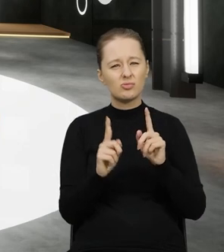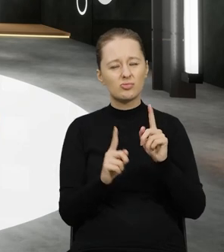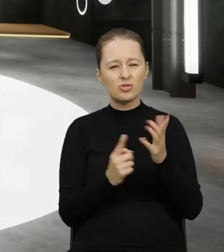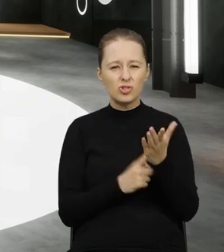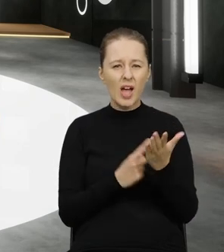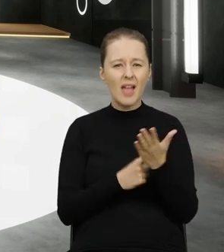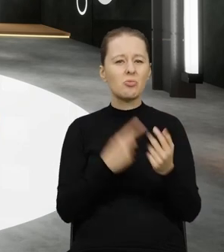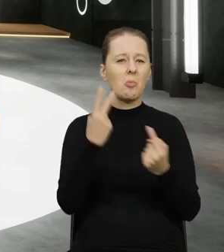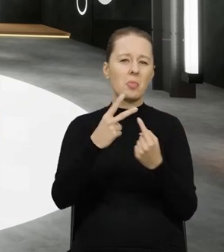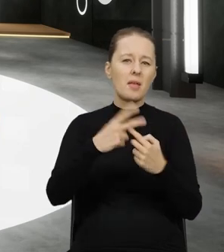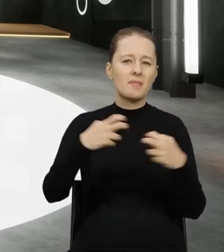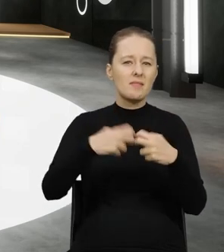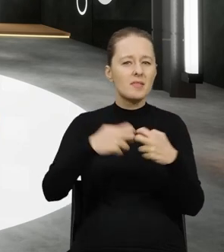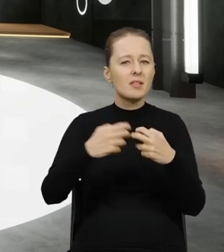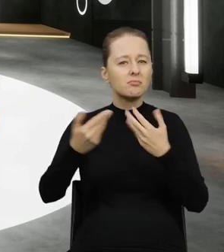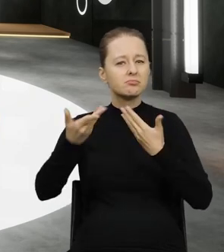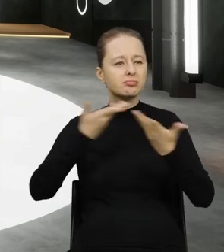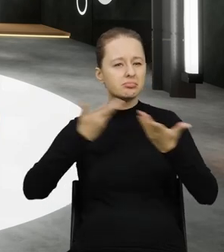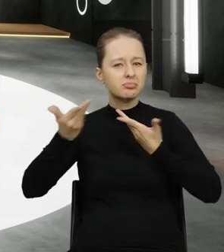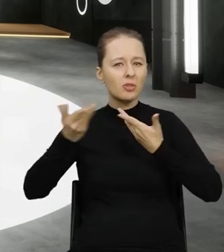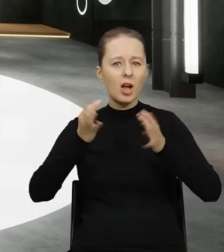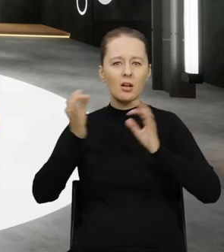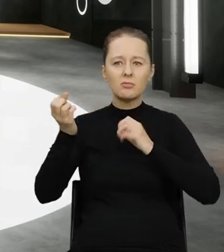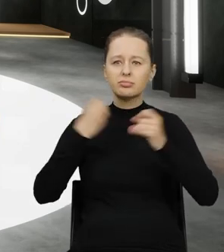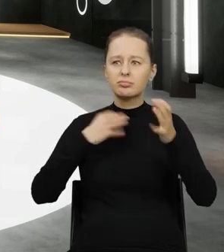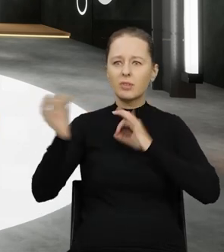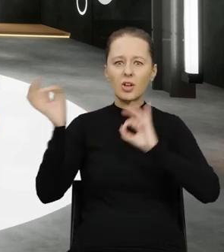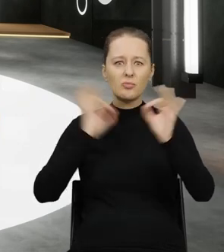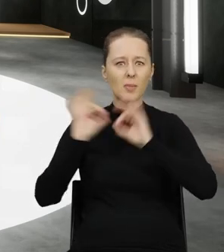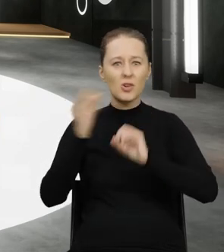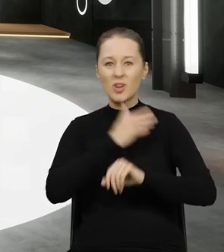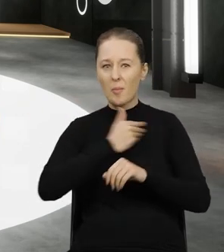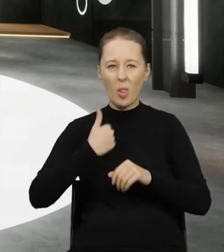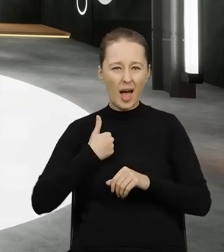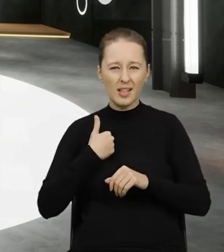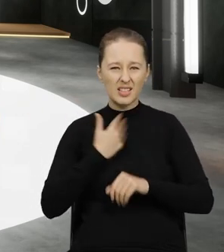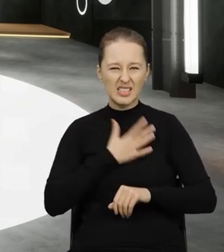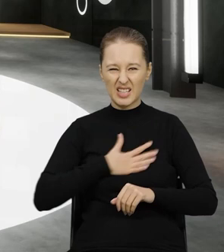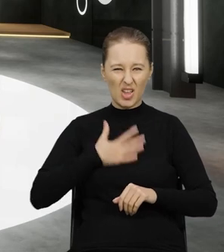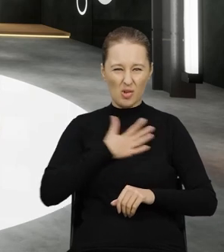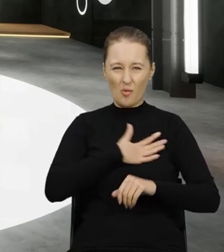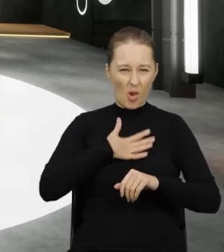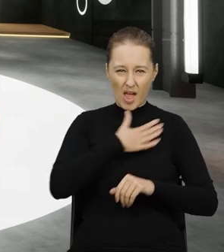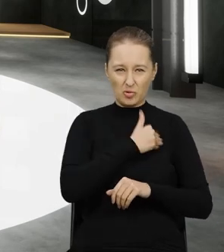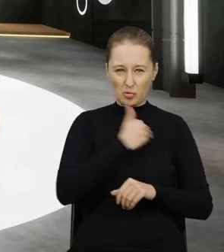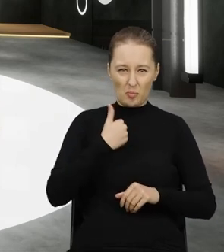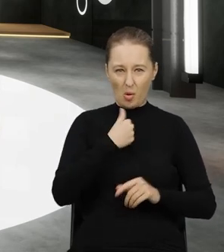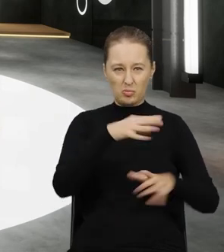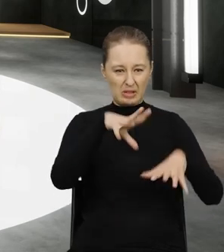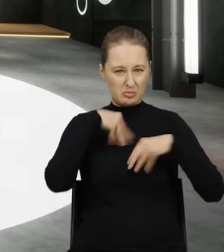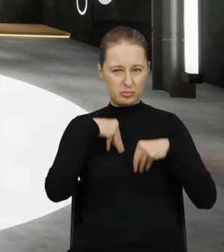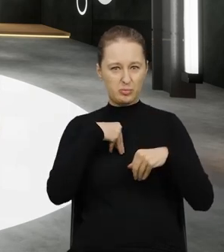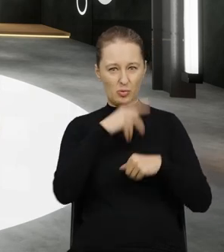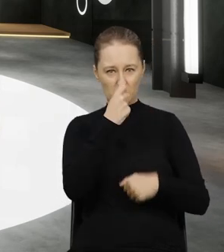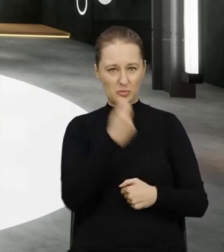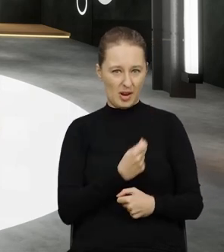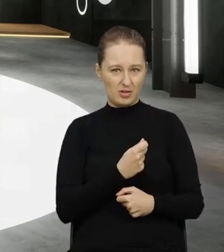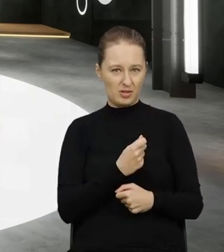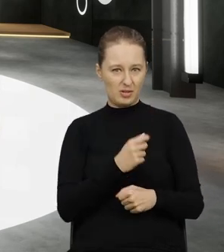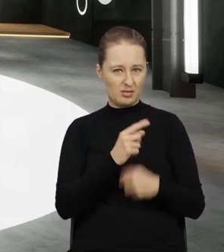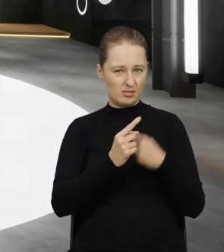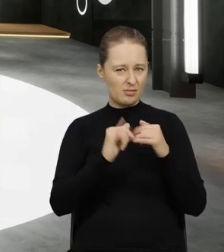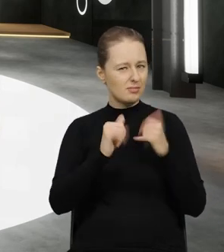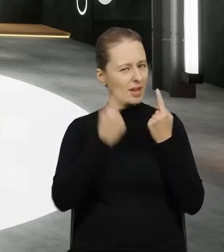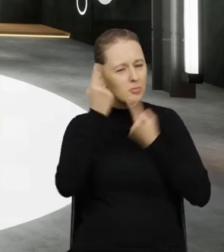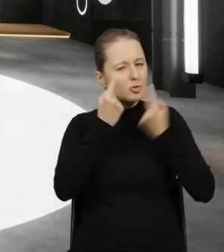mediach pojawiają się informacje, że Polacy są bardzo niezadowoleni z przywożenia odpadów do Polski. Jak Panie myślą, z czego to może